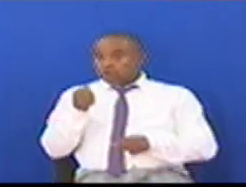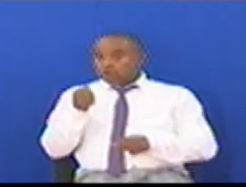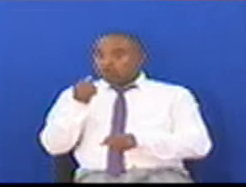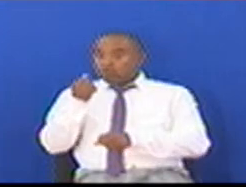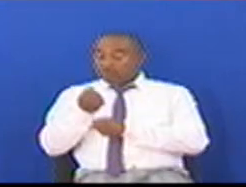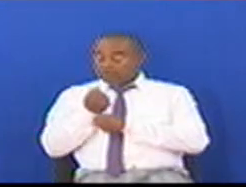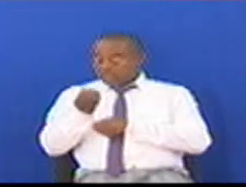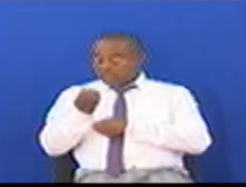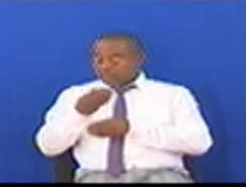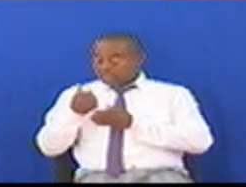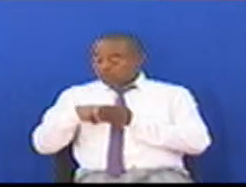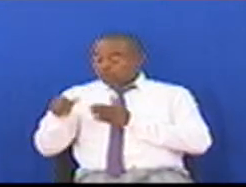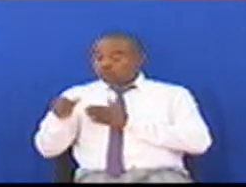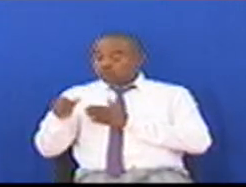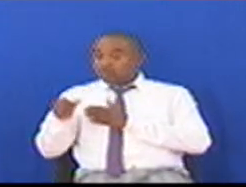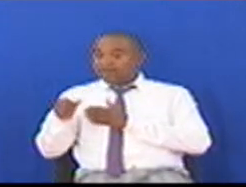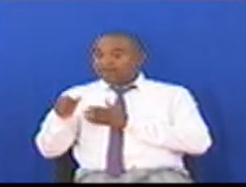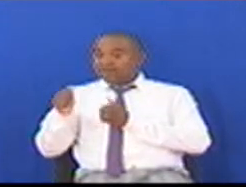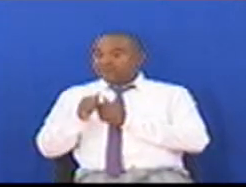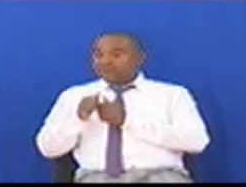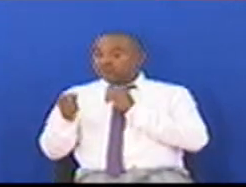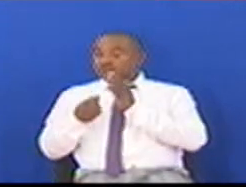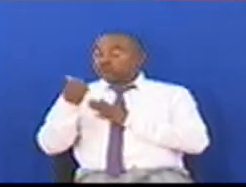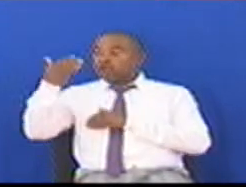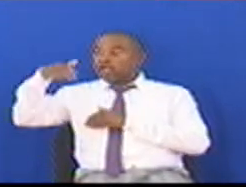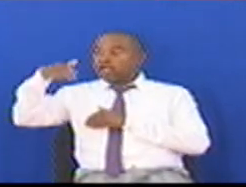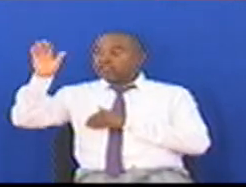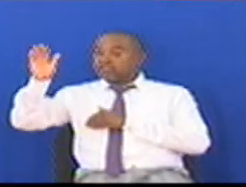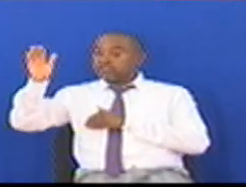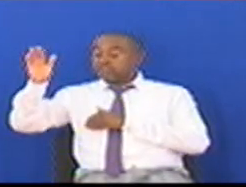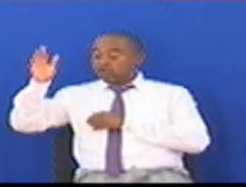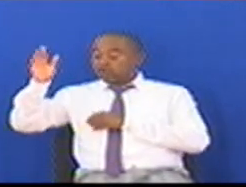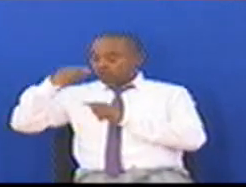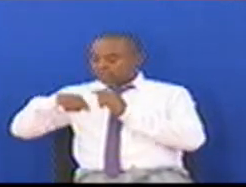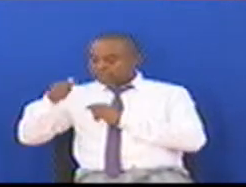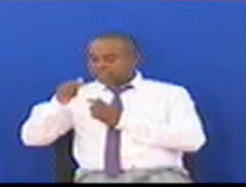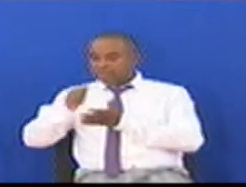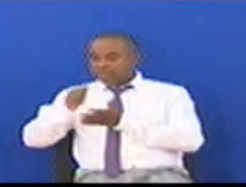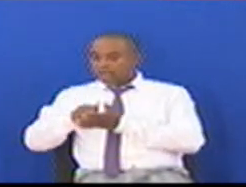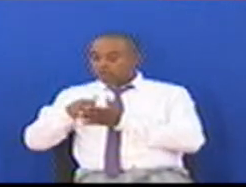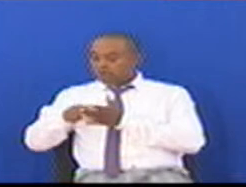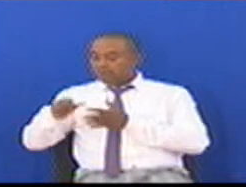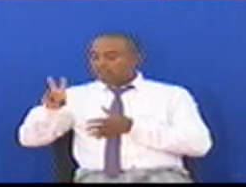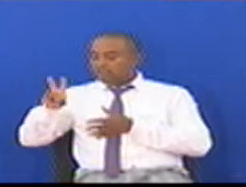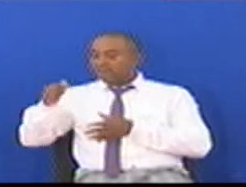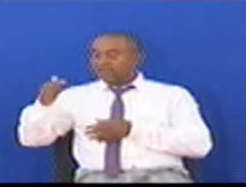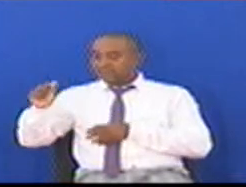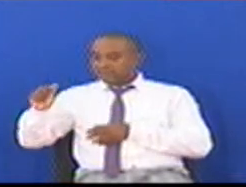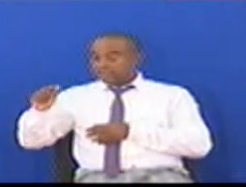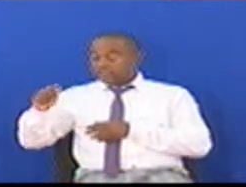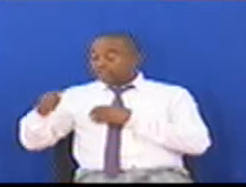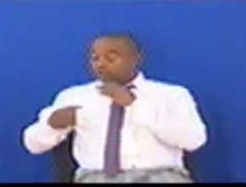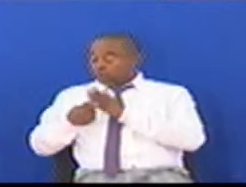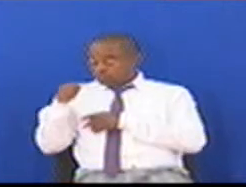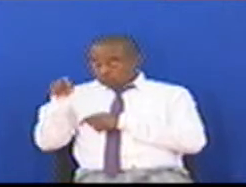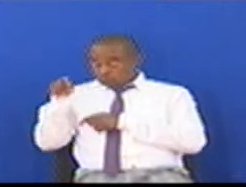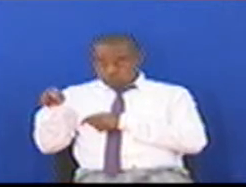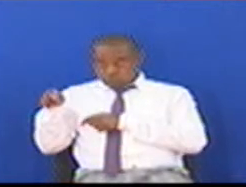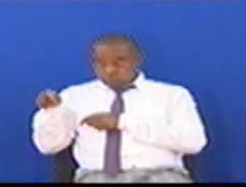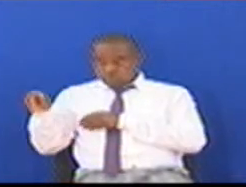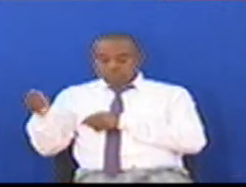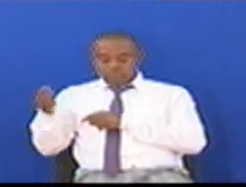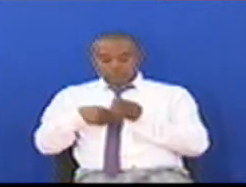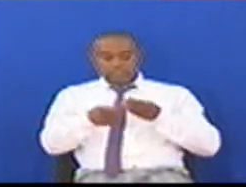Wanawagiza Mzigo Kutoka Nje Wakaleta Tanzania Bara Wanalipa VAT Sasa Unapotoka Mfanya Biashara Kwenda